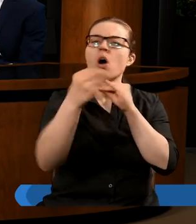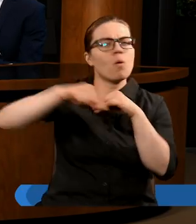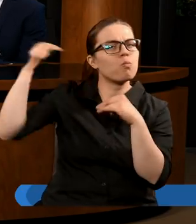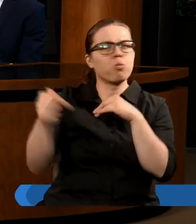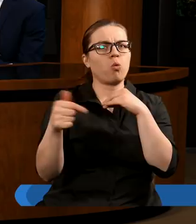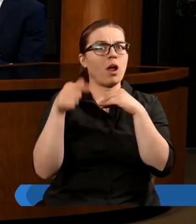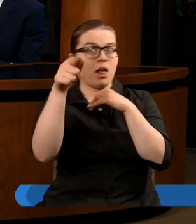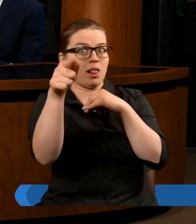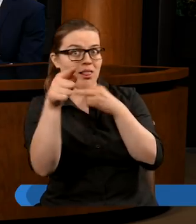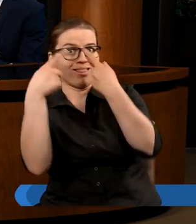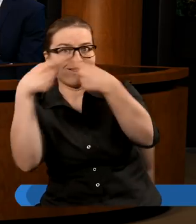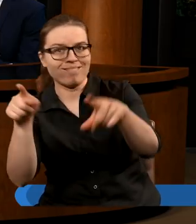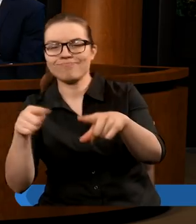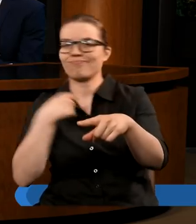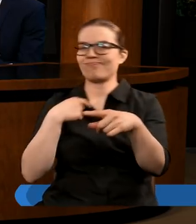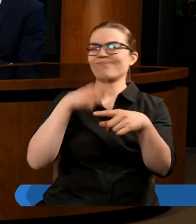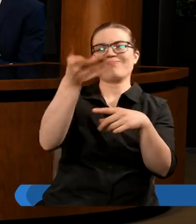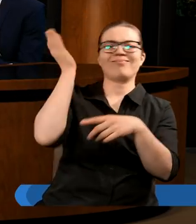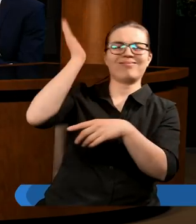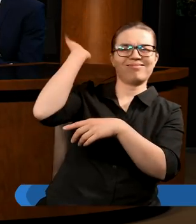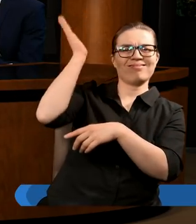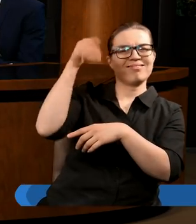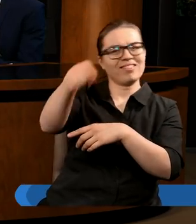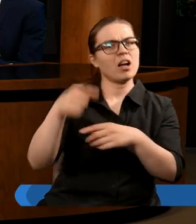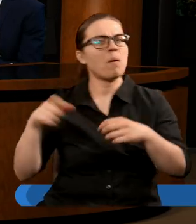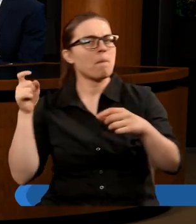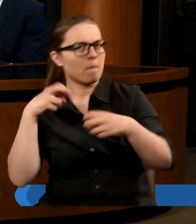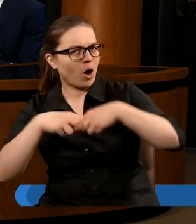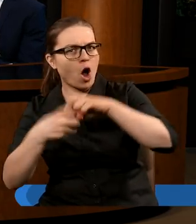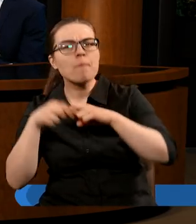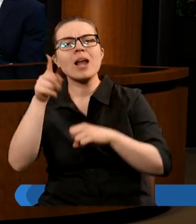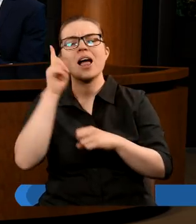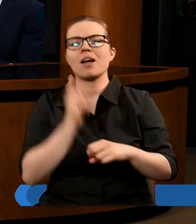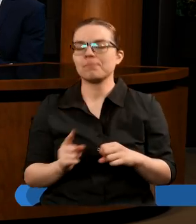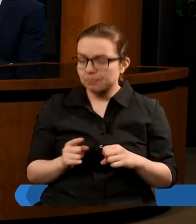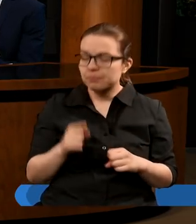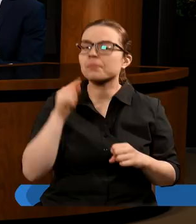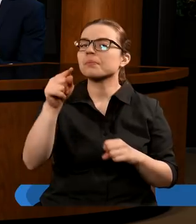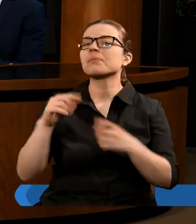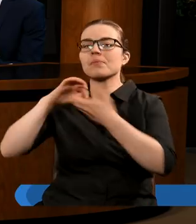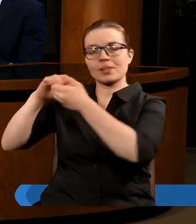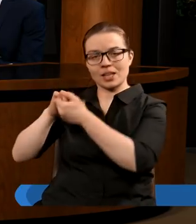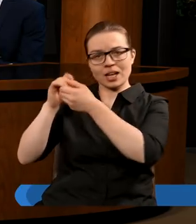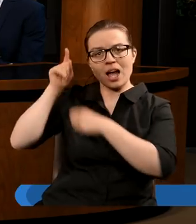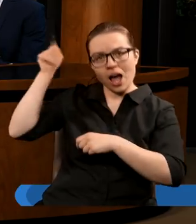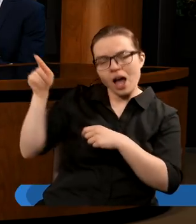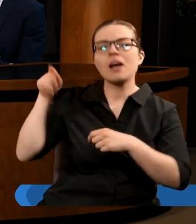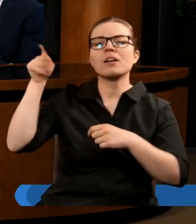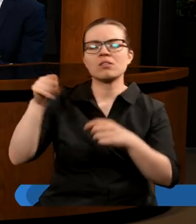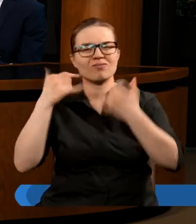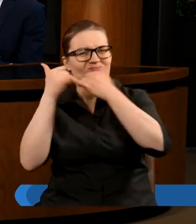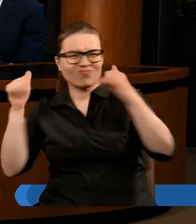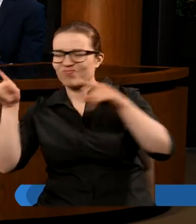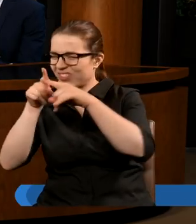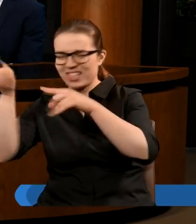wtedy miał duże problemy i wiemy, że Stany Zjednoczone staną się takim dyktatorem ludzkich sumień.